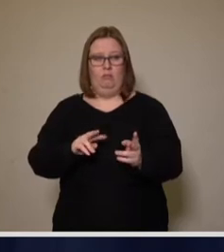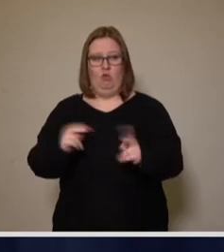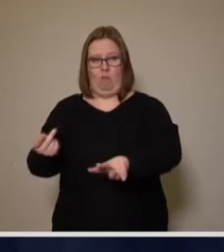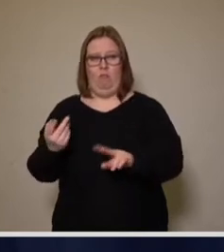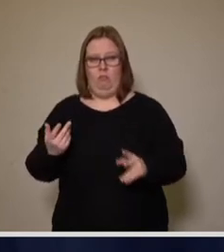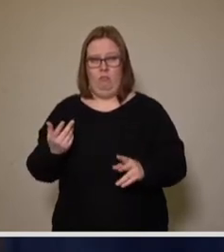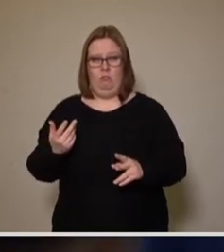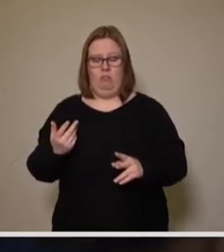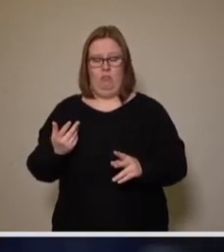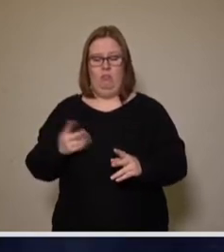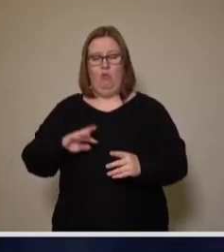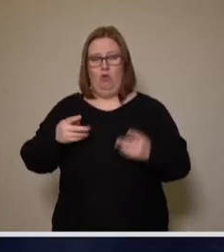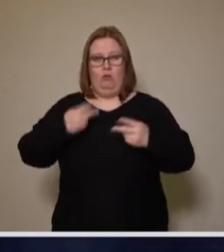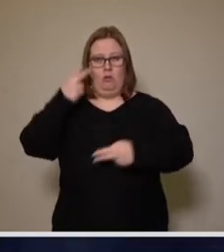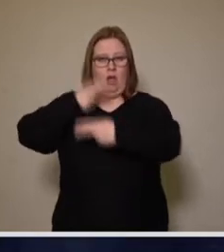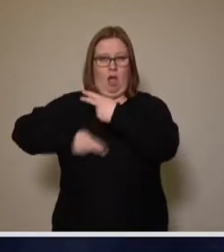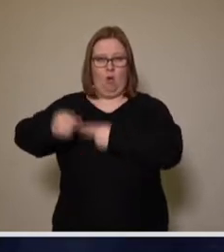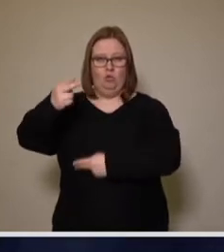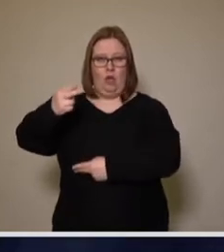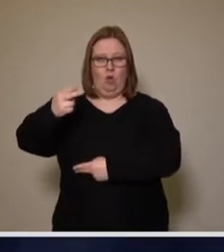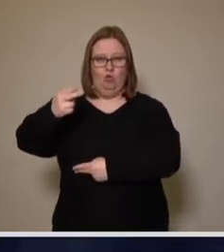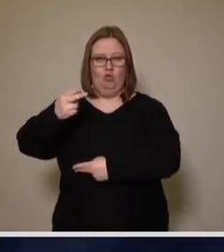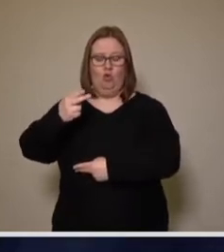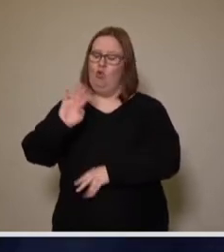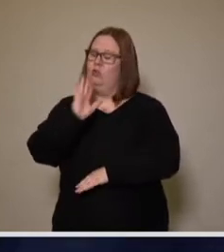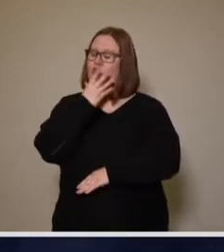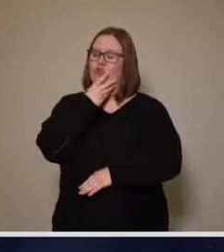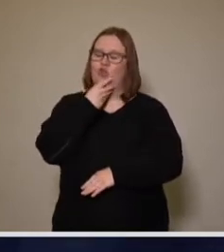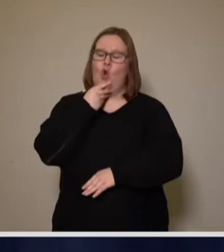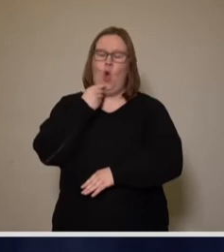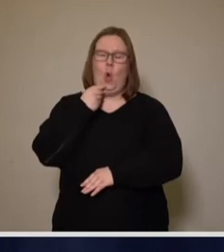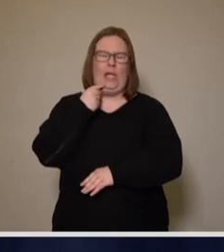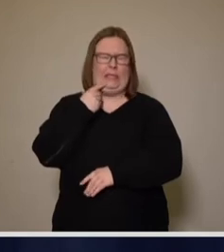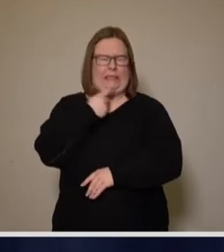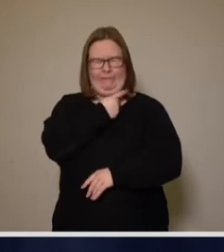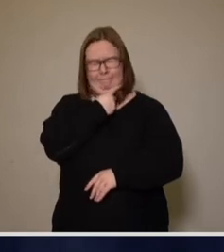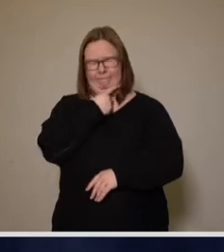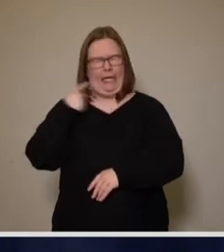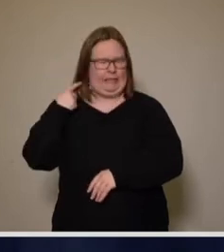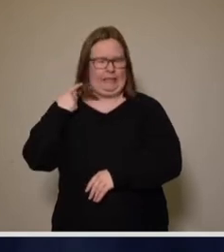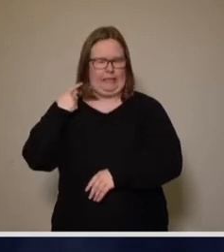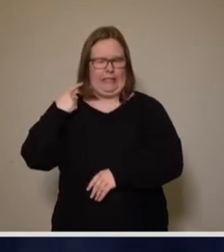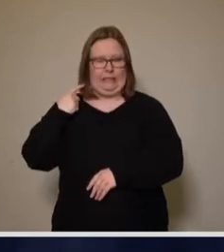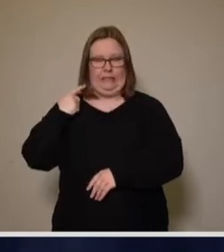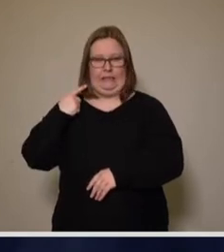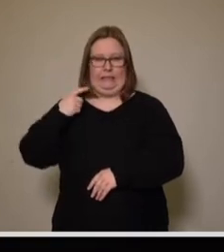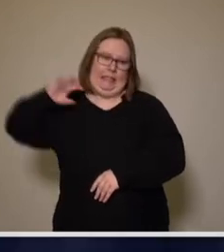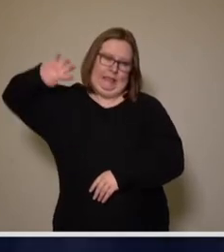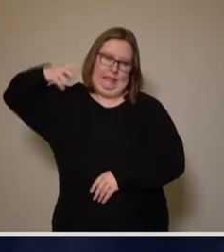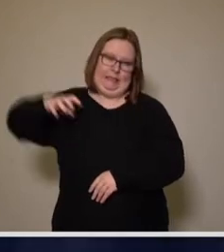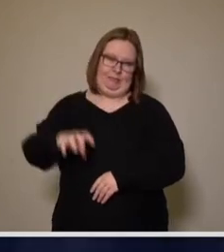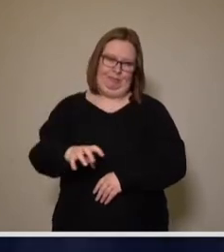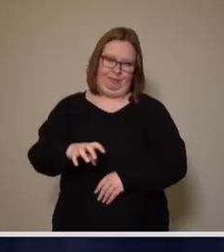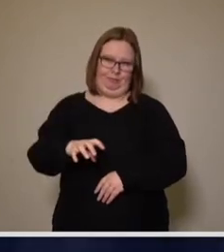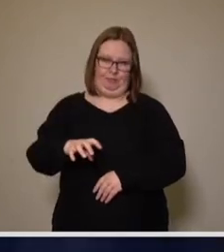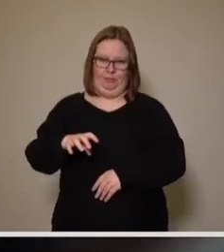die Straßenbeleuchtung ausgetauscht und sie durch wunderhübsches, grell-weißes Neonlicht, wird es nicht sein, aber